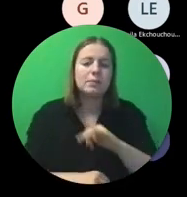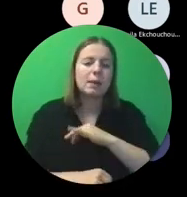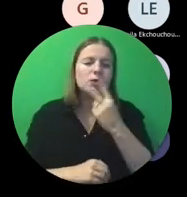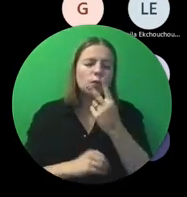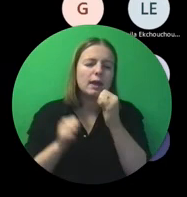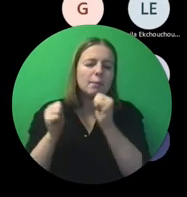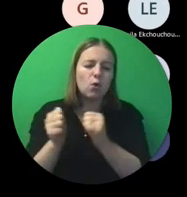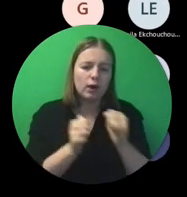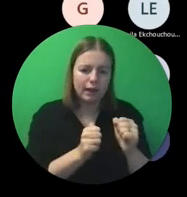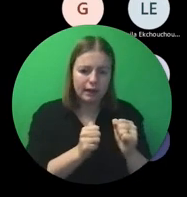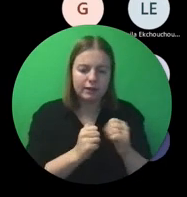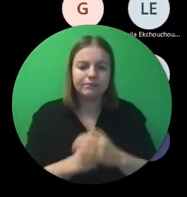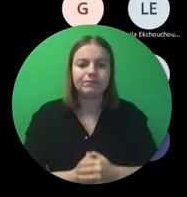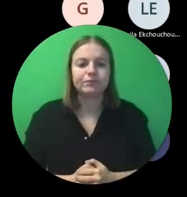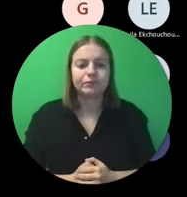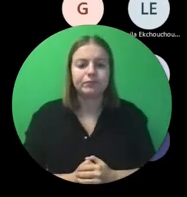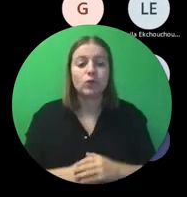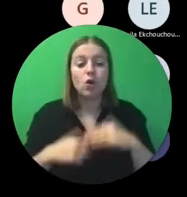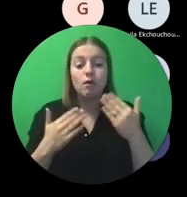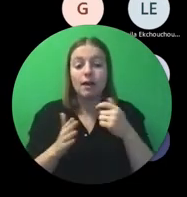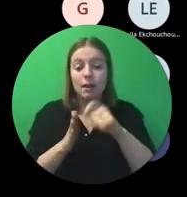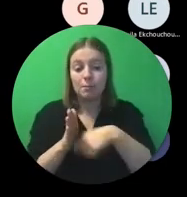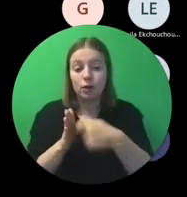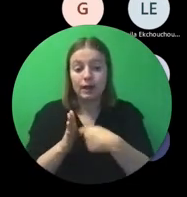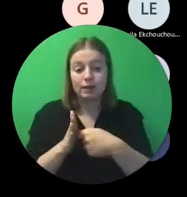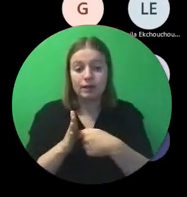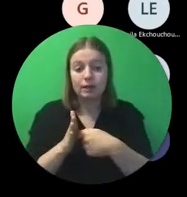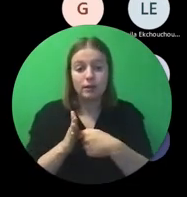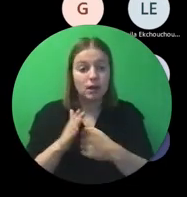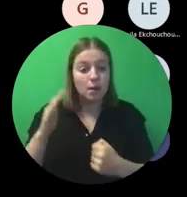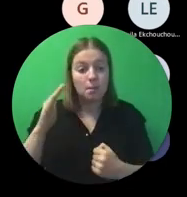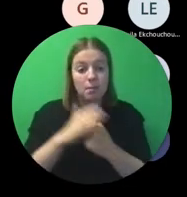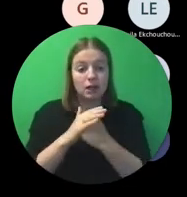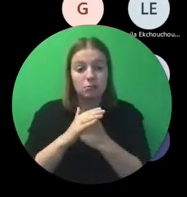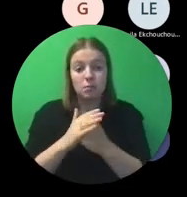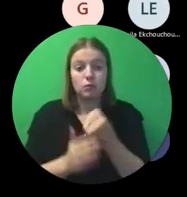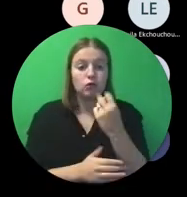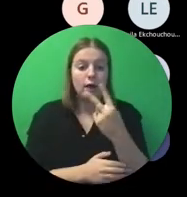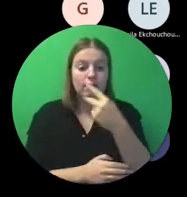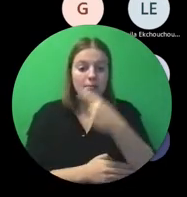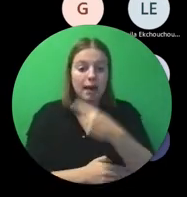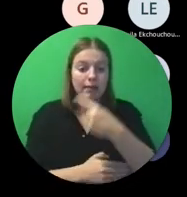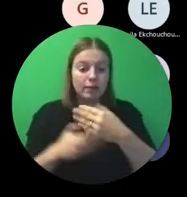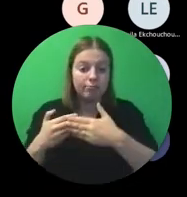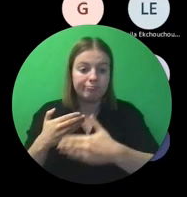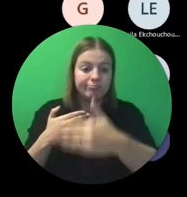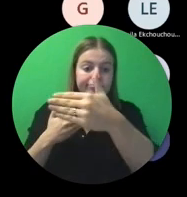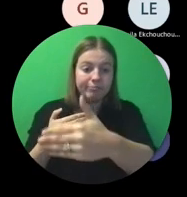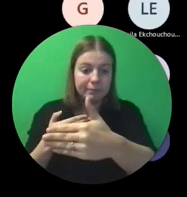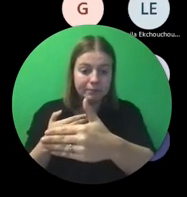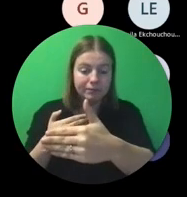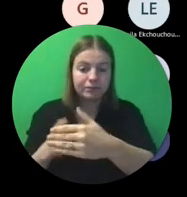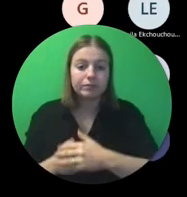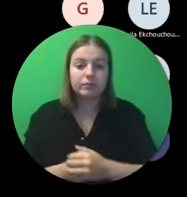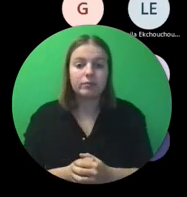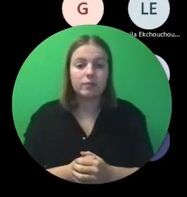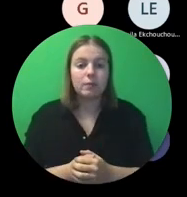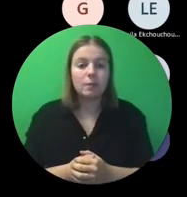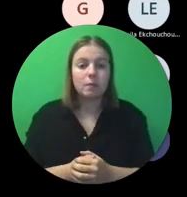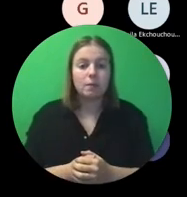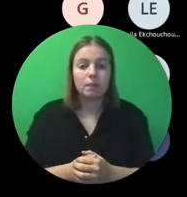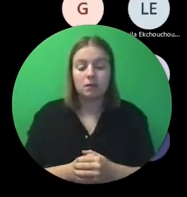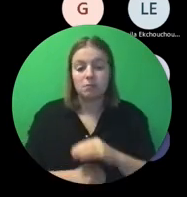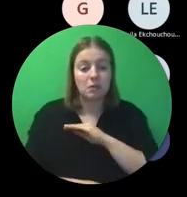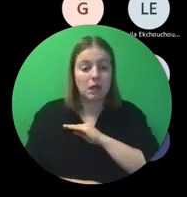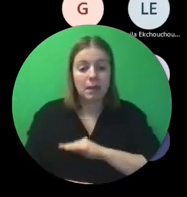mogelijkheden. Ofwel duurt je project tot en met twaalf maand. Dan is het eigenlijk